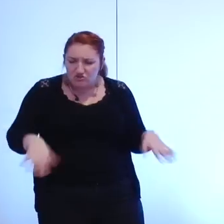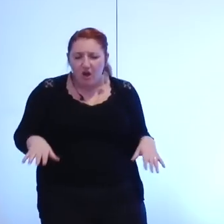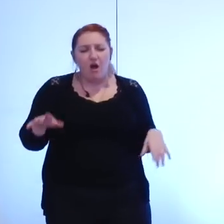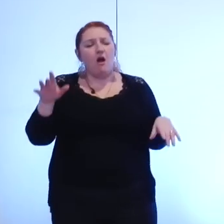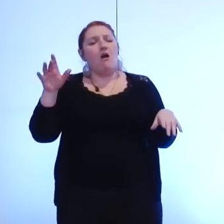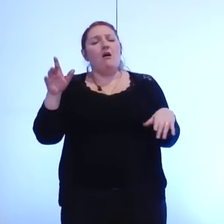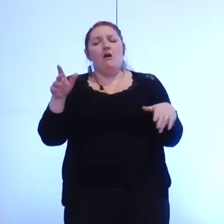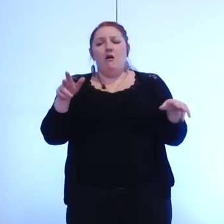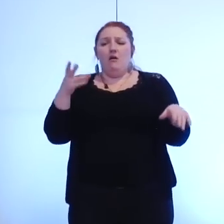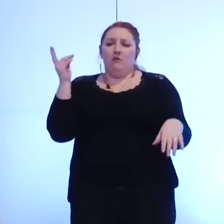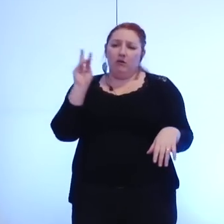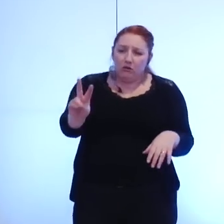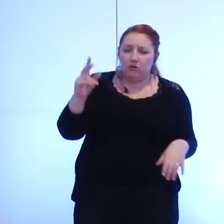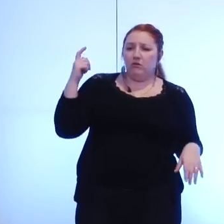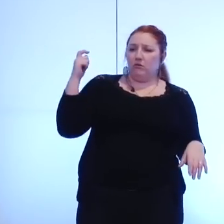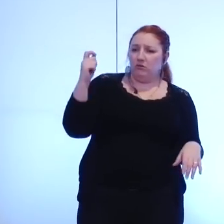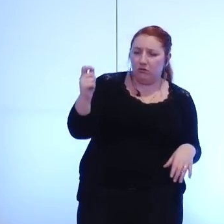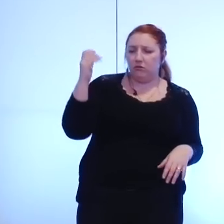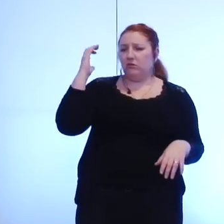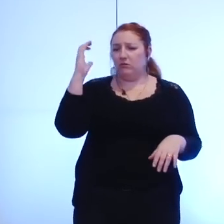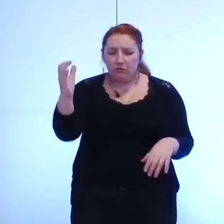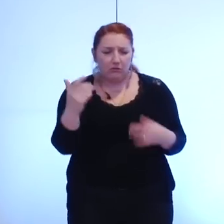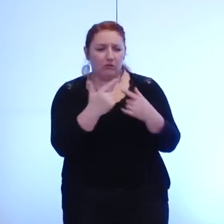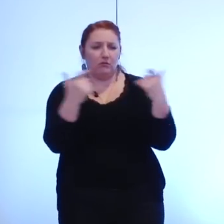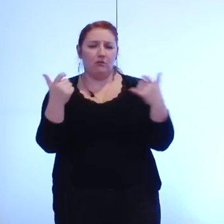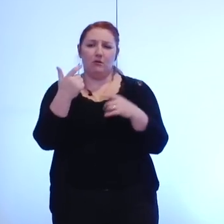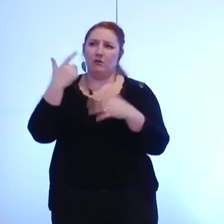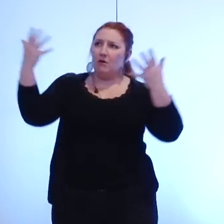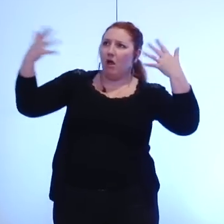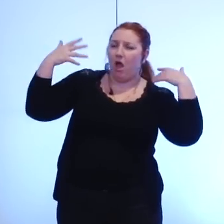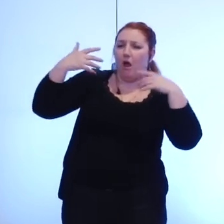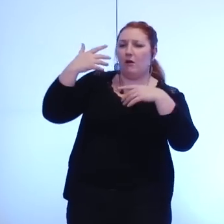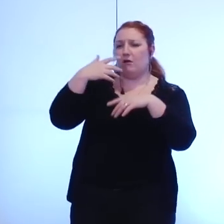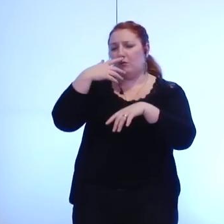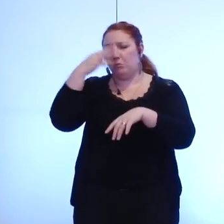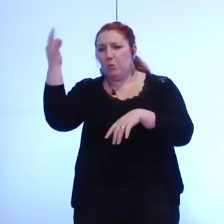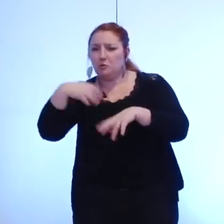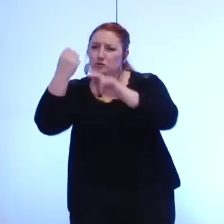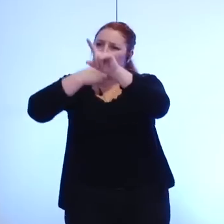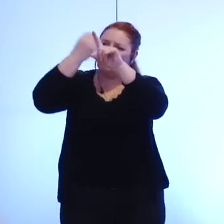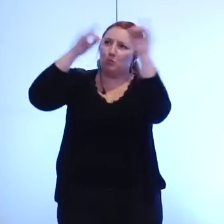la lutte contre la pollution de l'air les déchets l'assainissement l'habitat